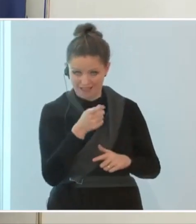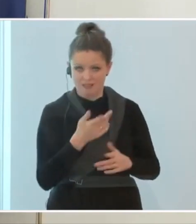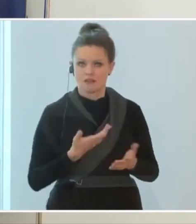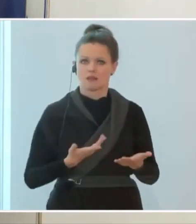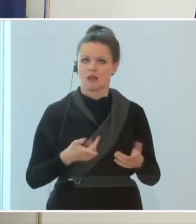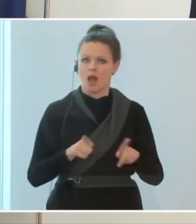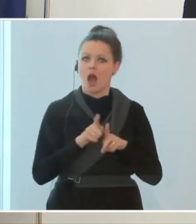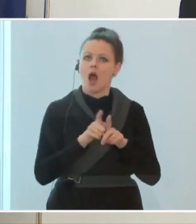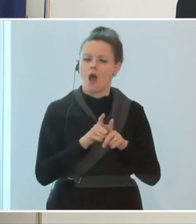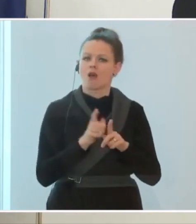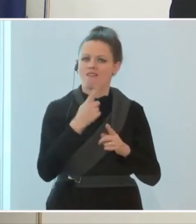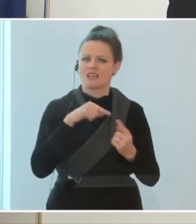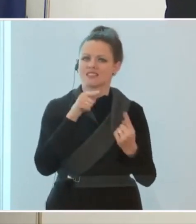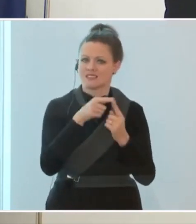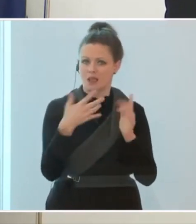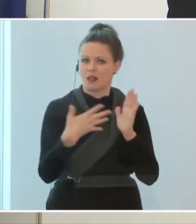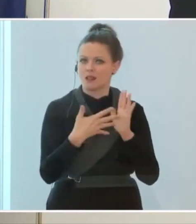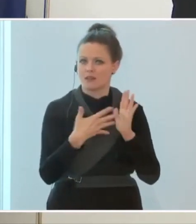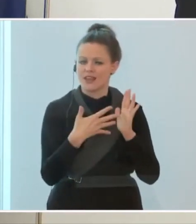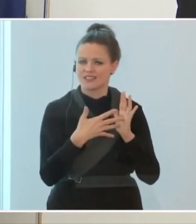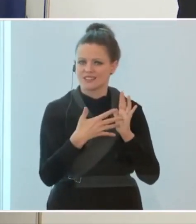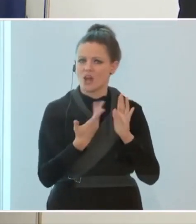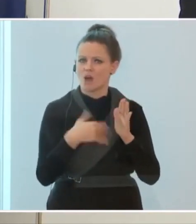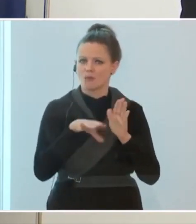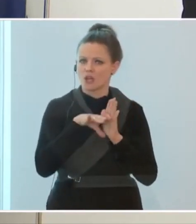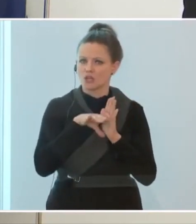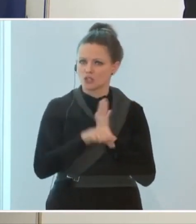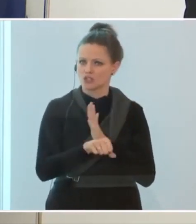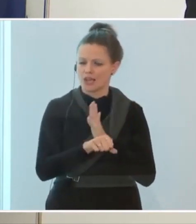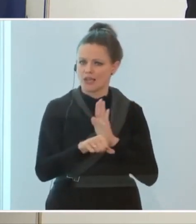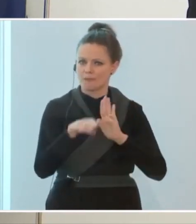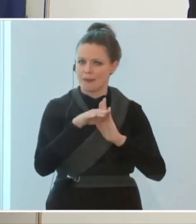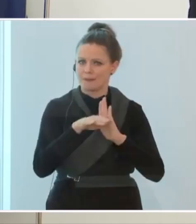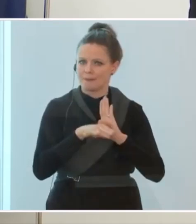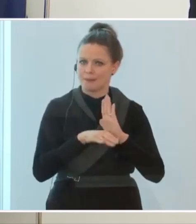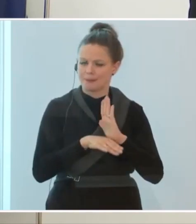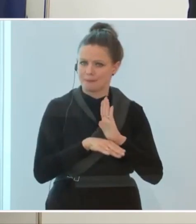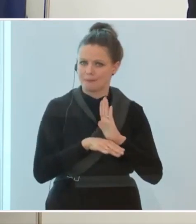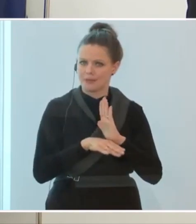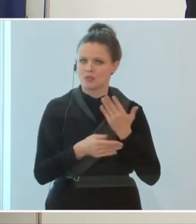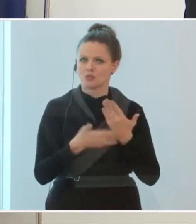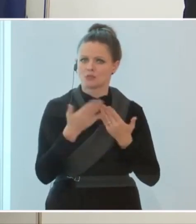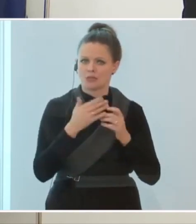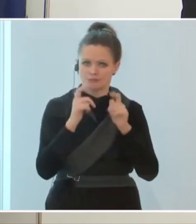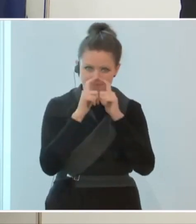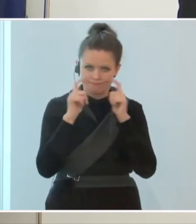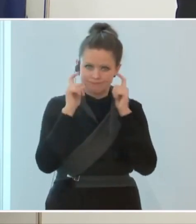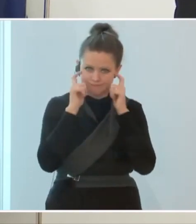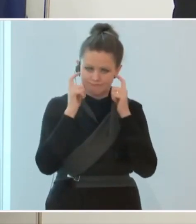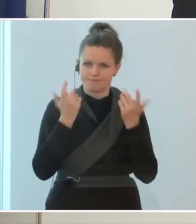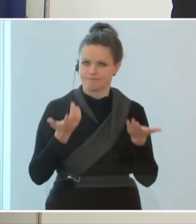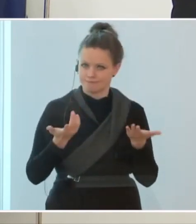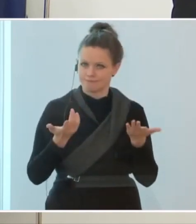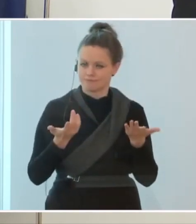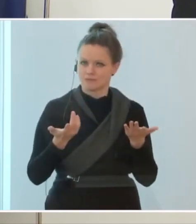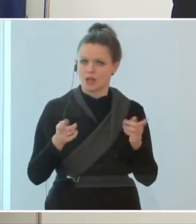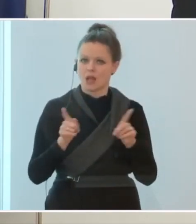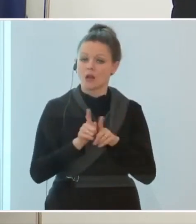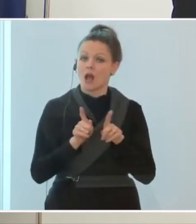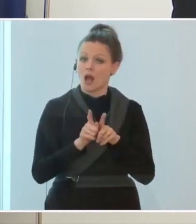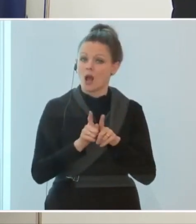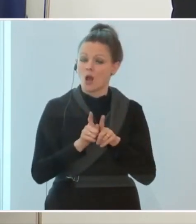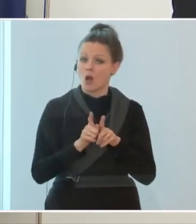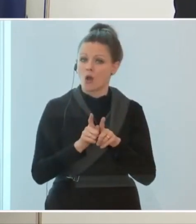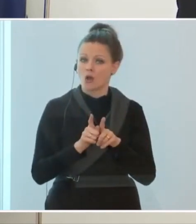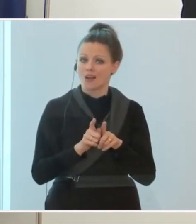selbstverständlich setzen. Wir wollen auf strenge Vorschriften setzen, wie das Tragen von Masken, aber auch das Verbot,